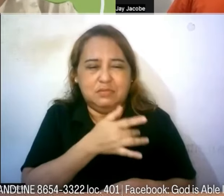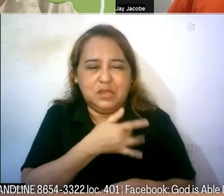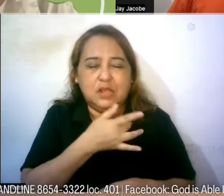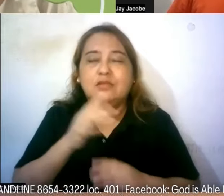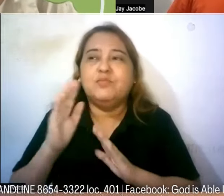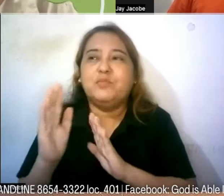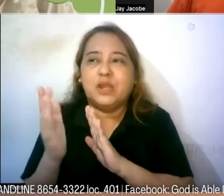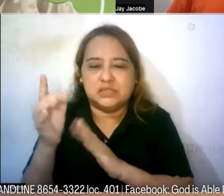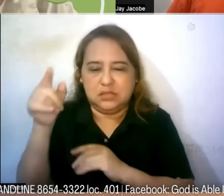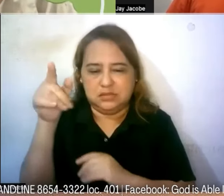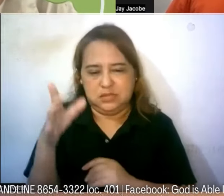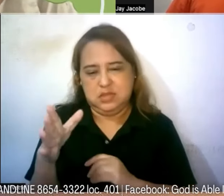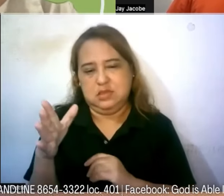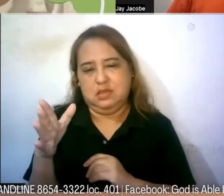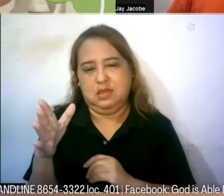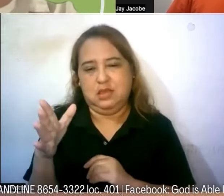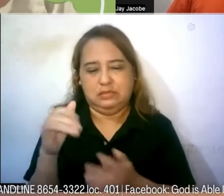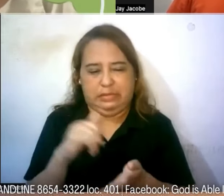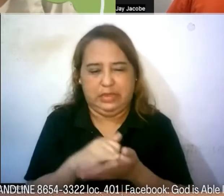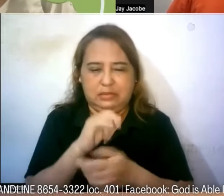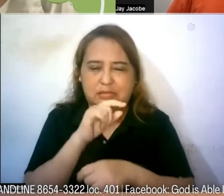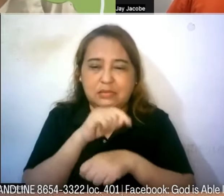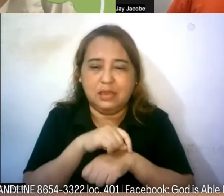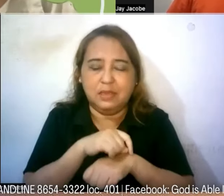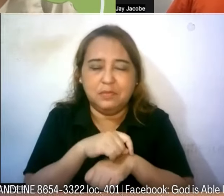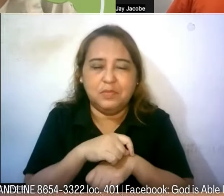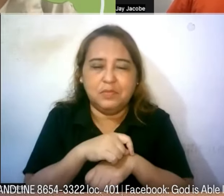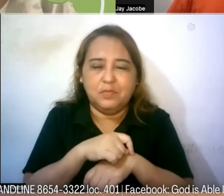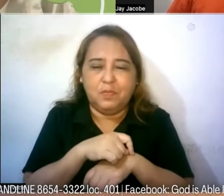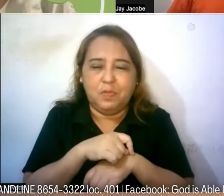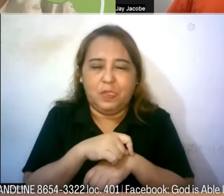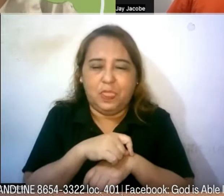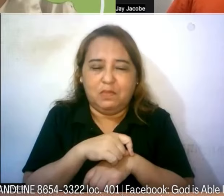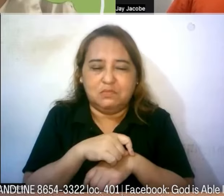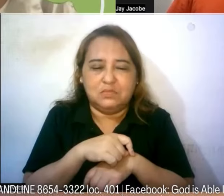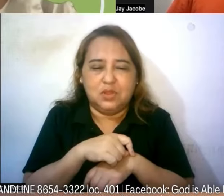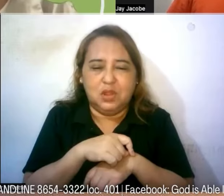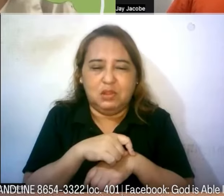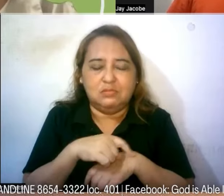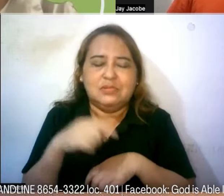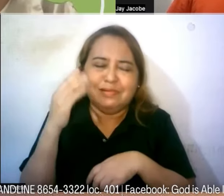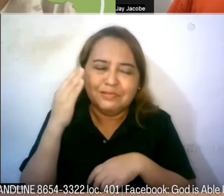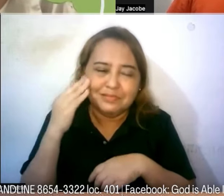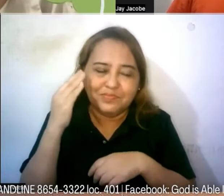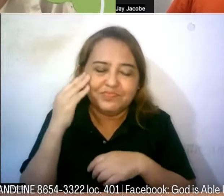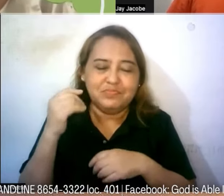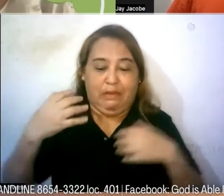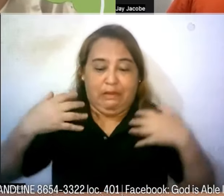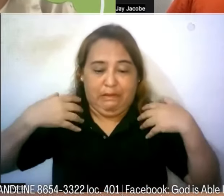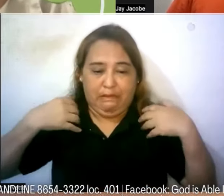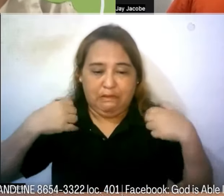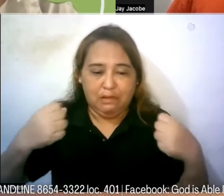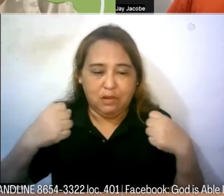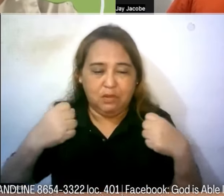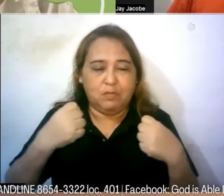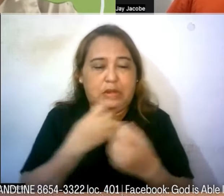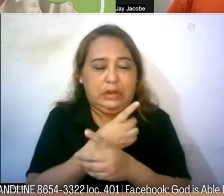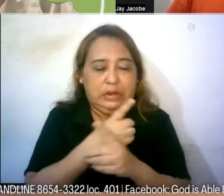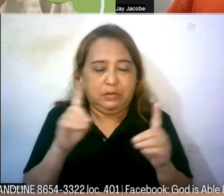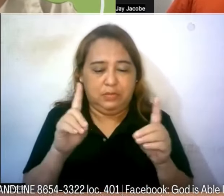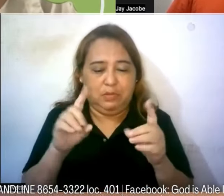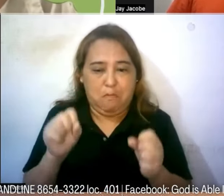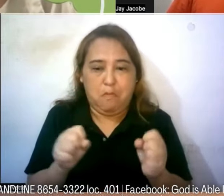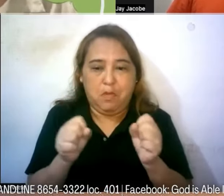ni Lord doon kasi yun yung nagawa ng faith niya at bilang niya nakita naranasan pa niya yung healing delivering powers ni God